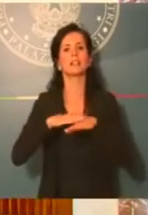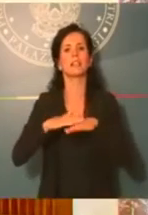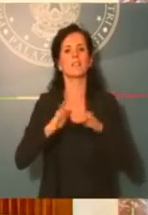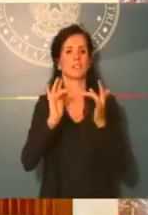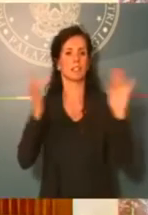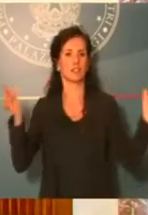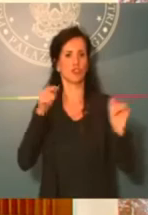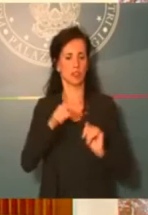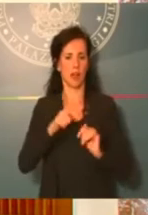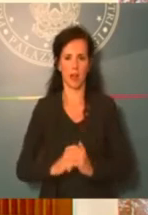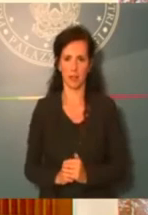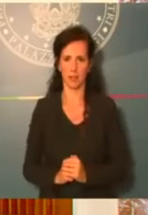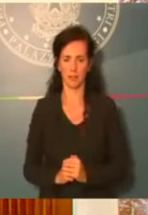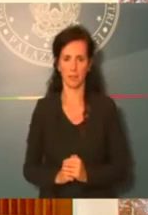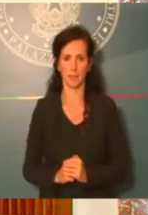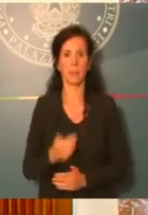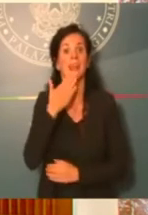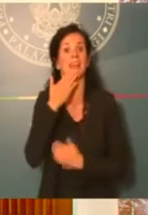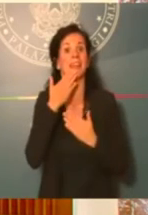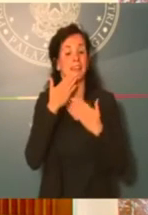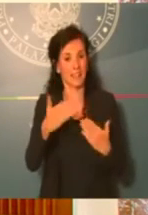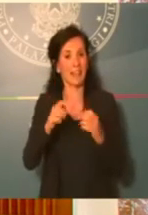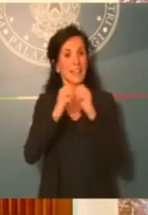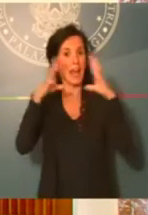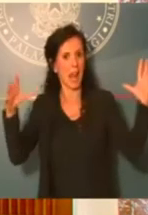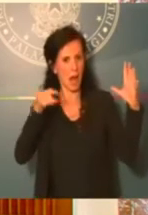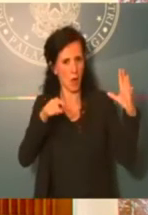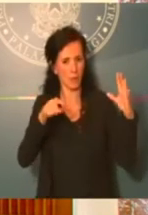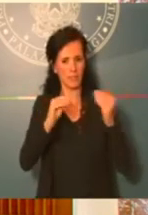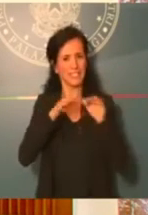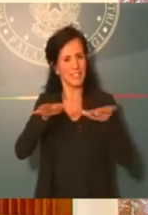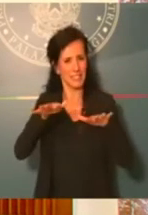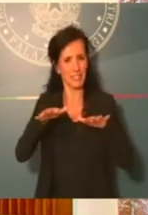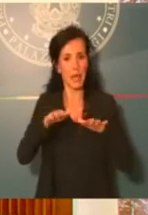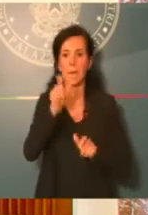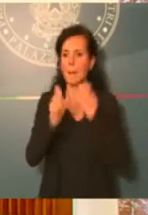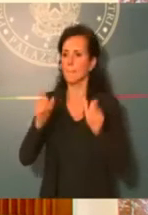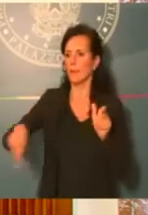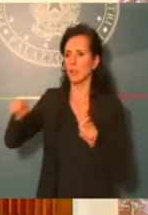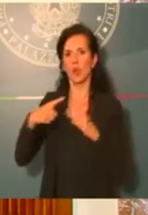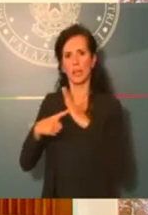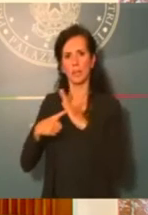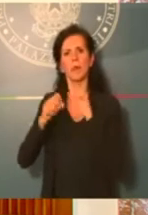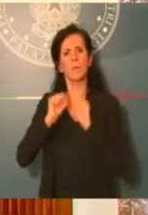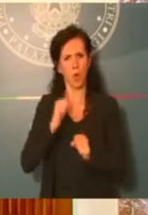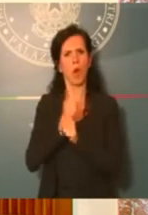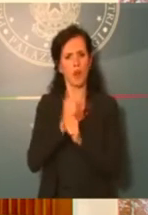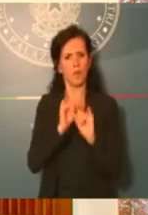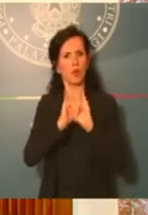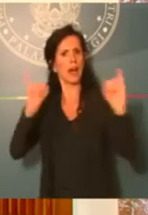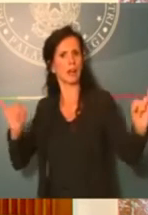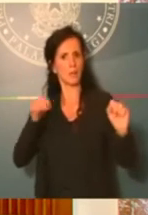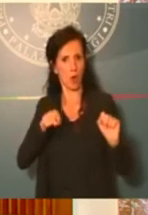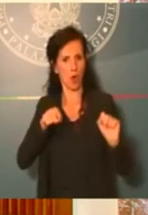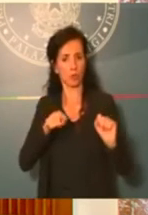Grazie anche al cloud, i dipendenti potranno lavorare da remoto e tutte le procedure per lavorare da remoto saranno rese